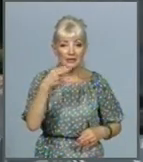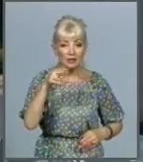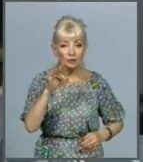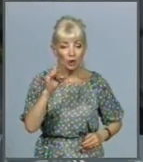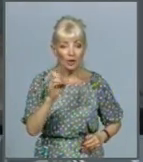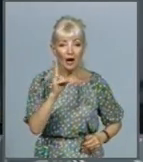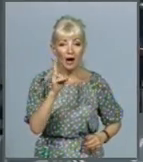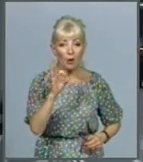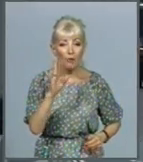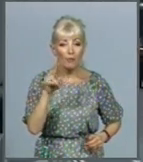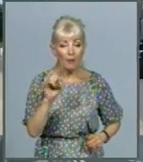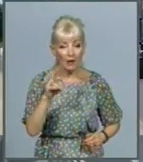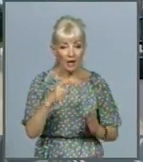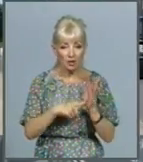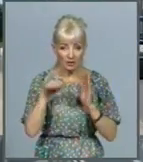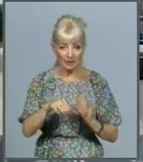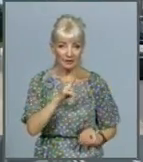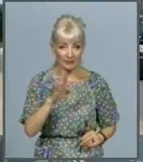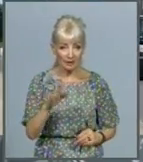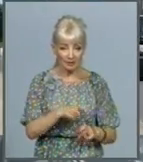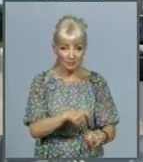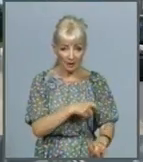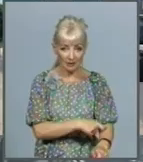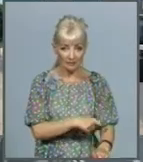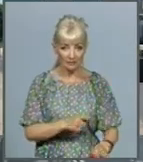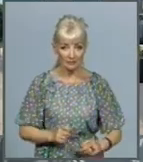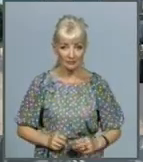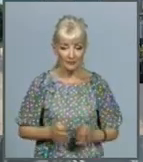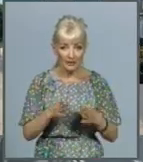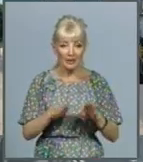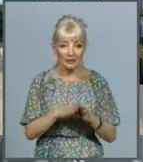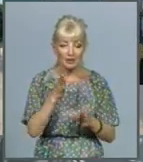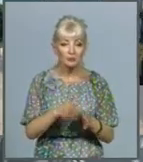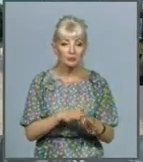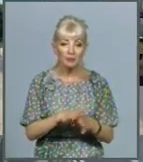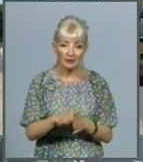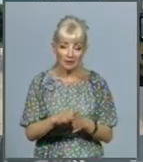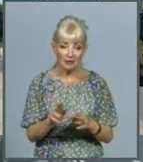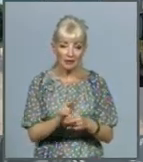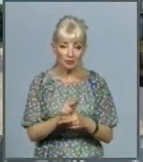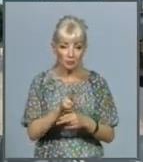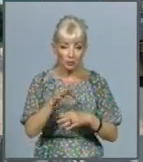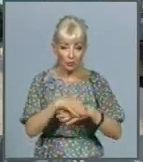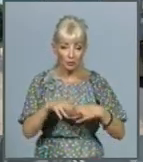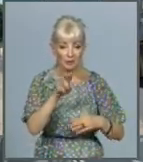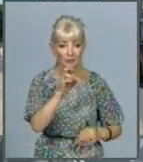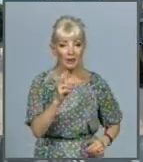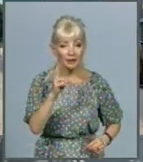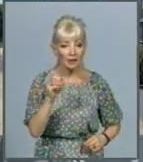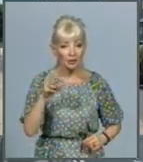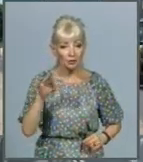тисяч метрів квадратних. Також буде виконуватися ремонт по вулиці Бикетова, порядка 2500